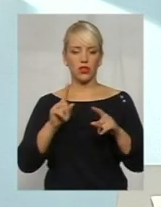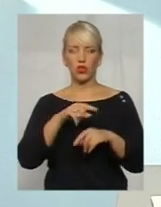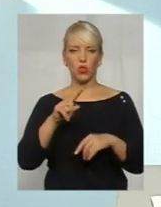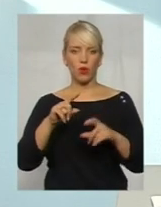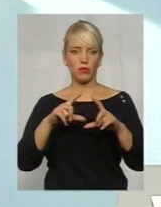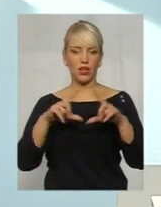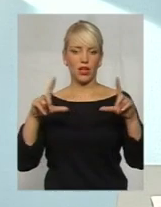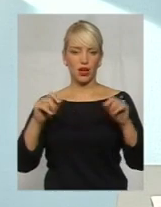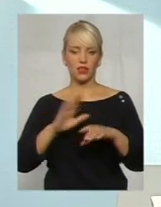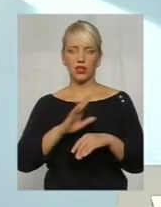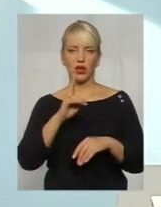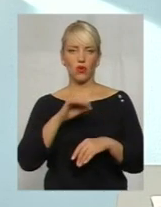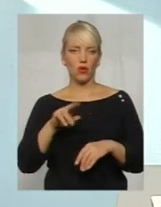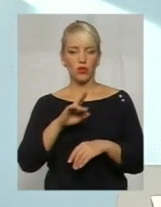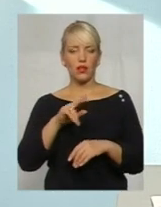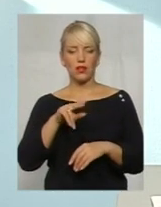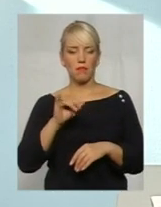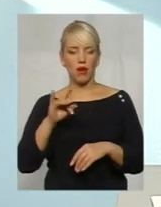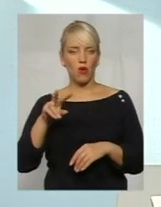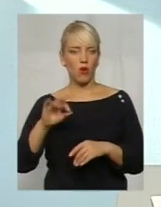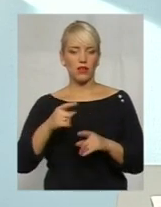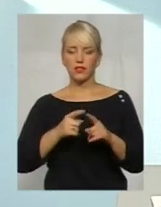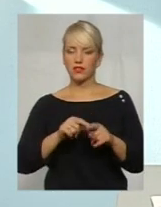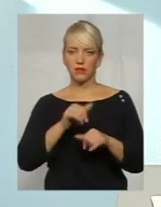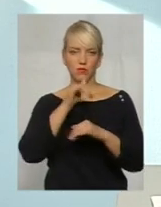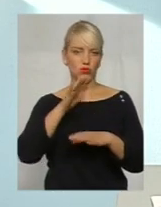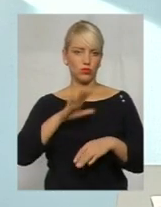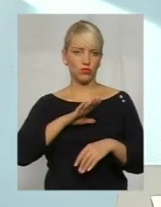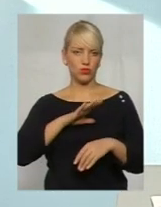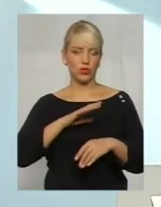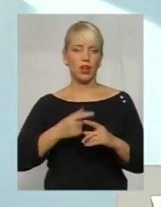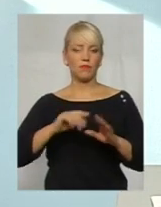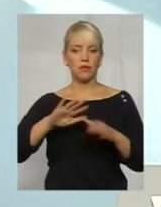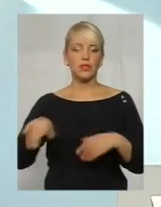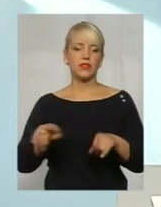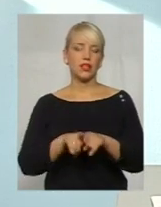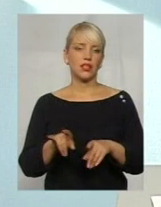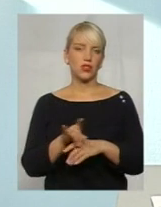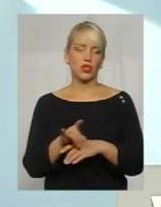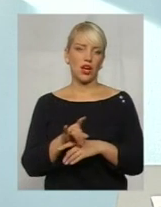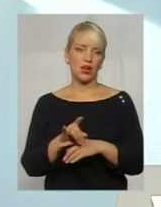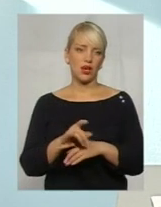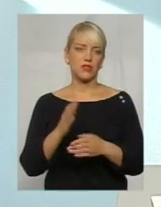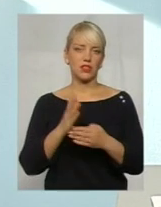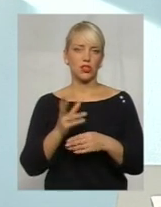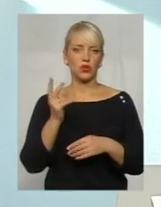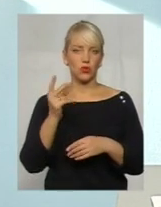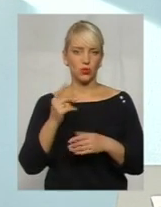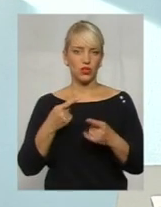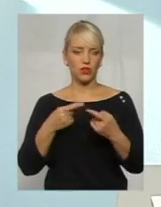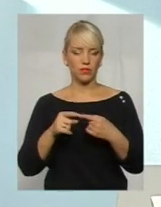Це виключено і такого бути не може. Після таких шахрайств слідують шахрайства